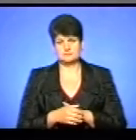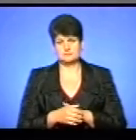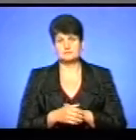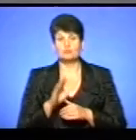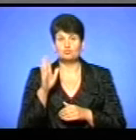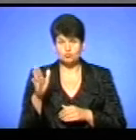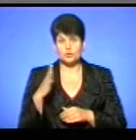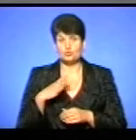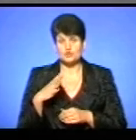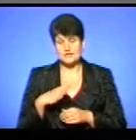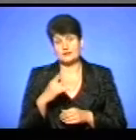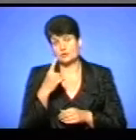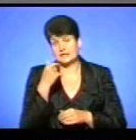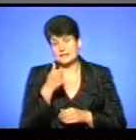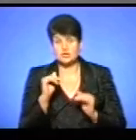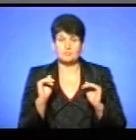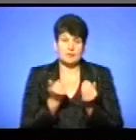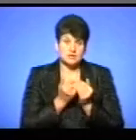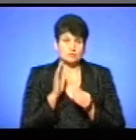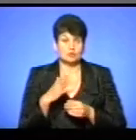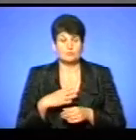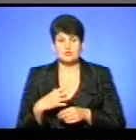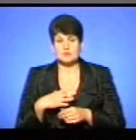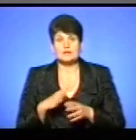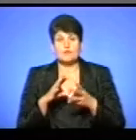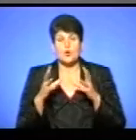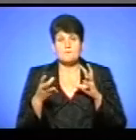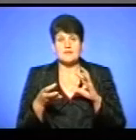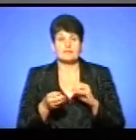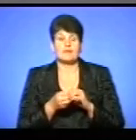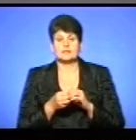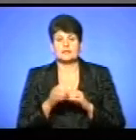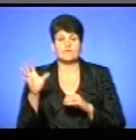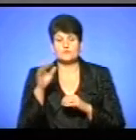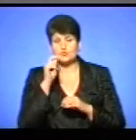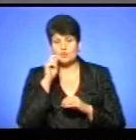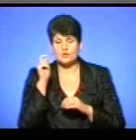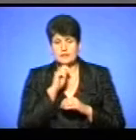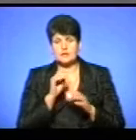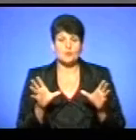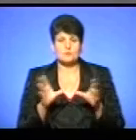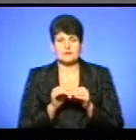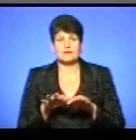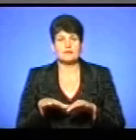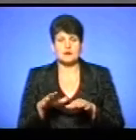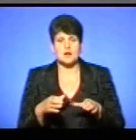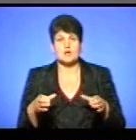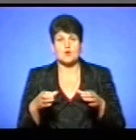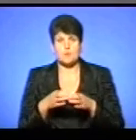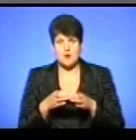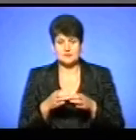чекати, чи рік, чи менше доведеться чекати, аби об'єднати всю Україну в об'єднані територіальні громади.